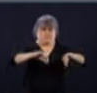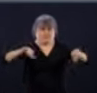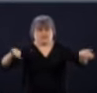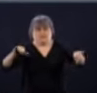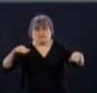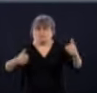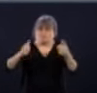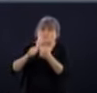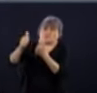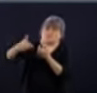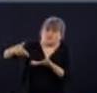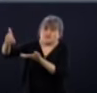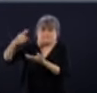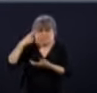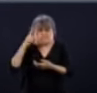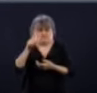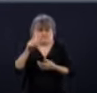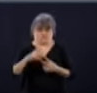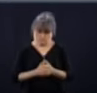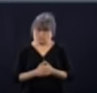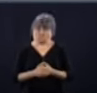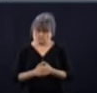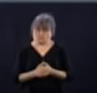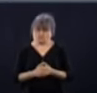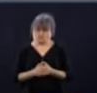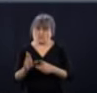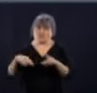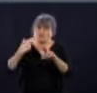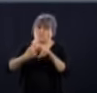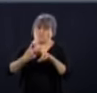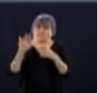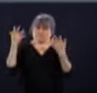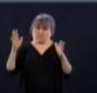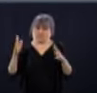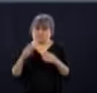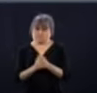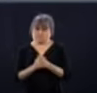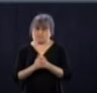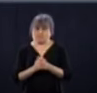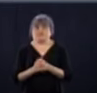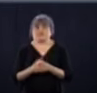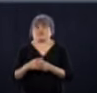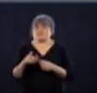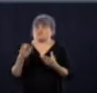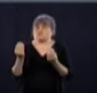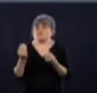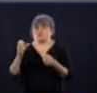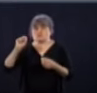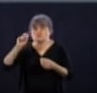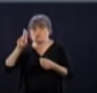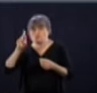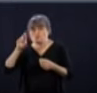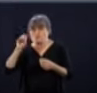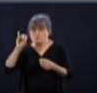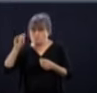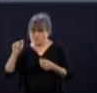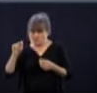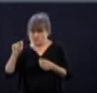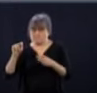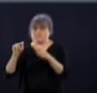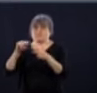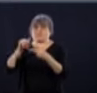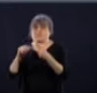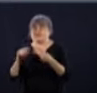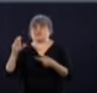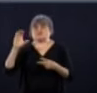ça a été fait. On a envoyé des patients, notamment dans le surroir, on a envoyé à Charlemoyne, à Pierre-Boucher